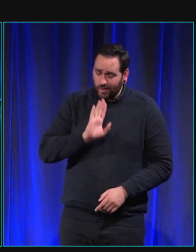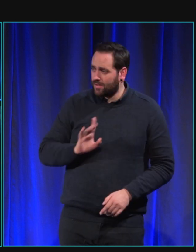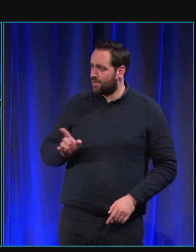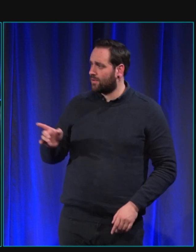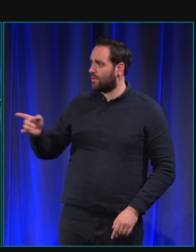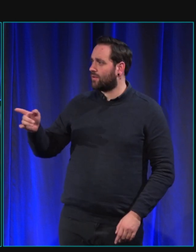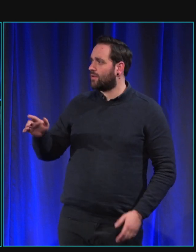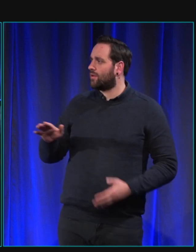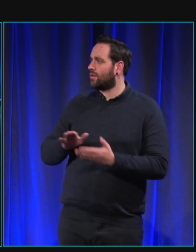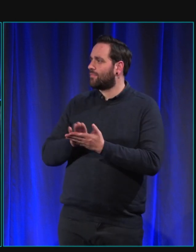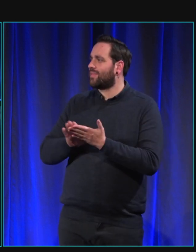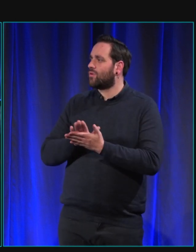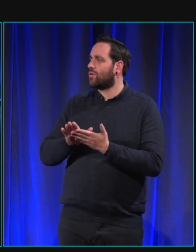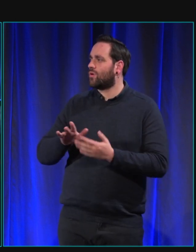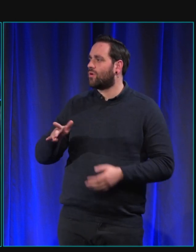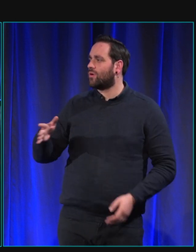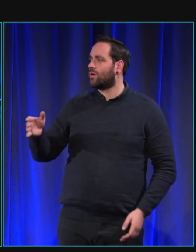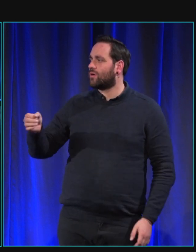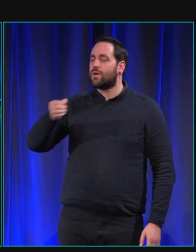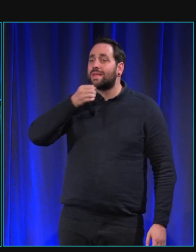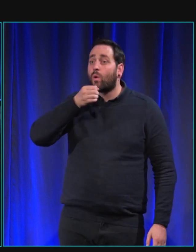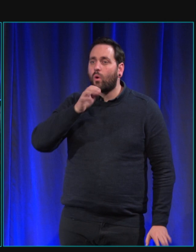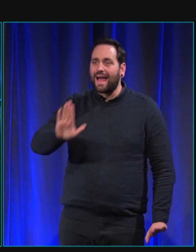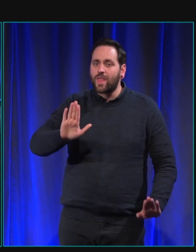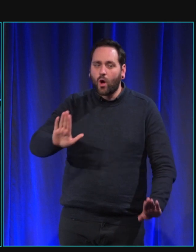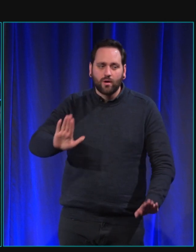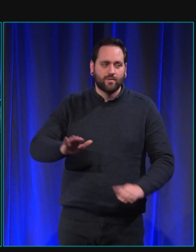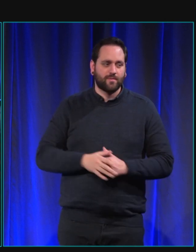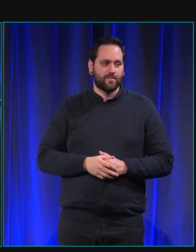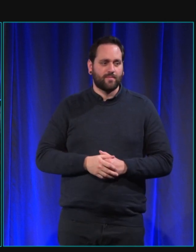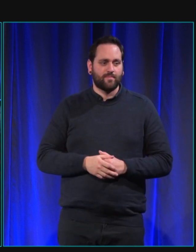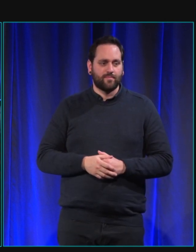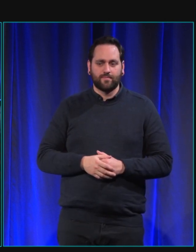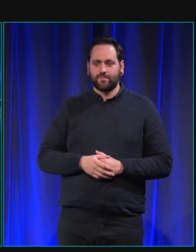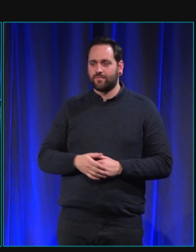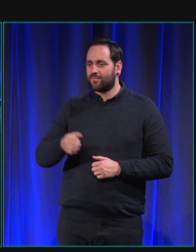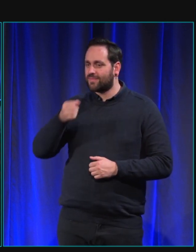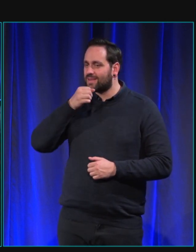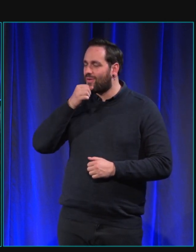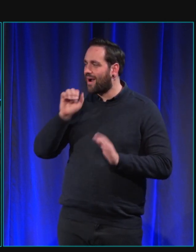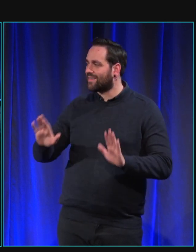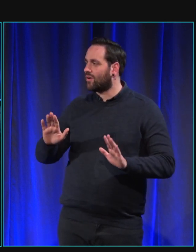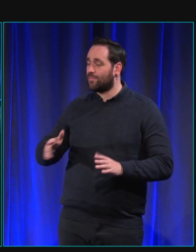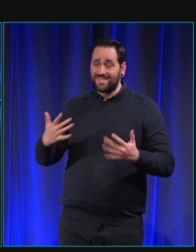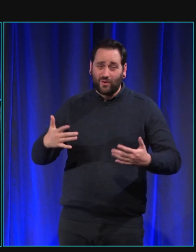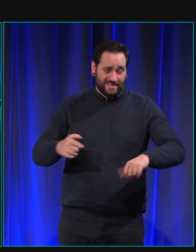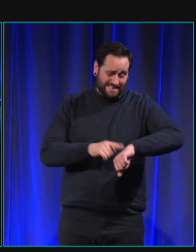excusez-moi madame vous parlez quand vous avez le micro attendez on va vous donner un micro madame et vraiment très brièvement s'il vous plaît il nous faut conclure